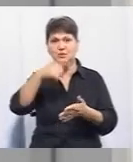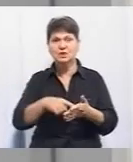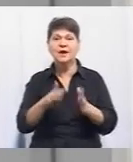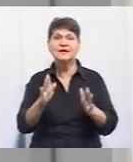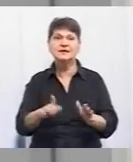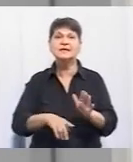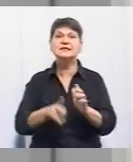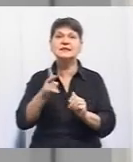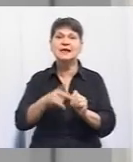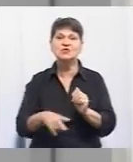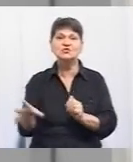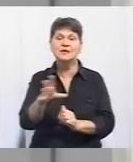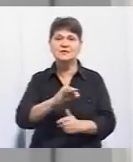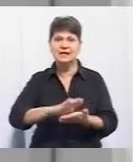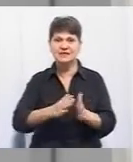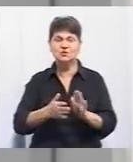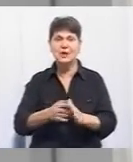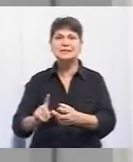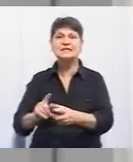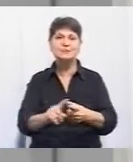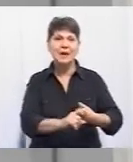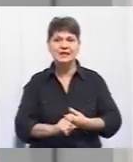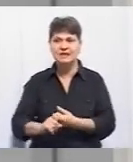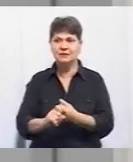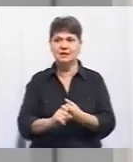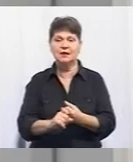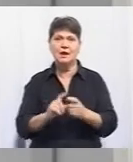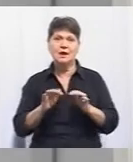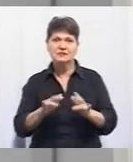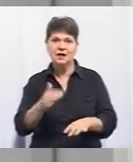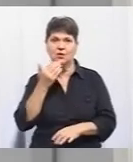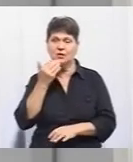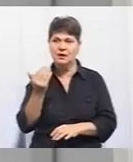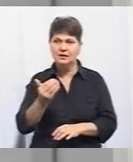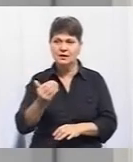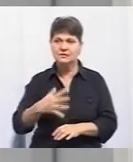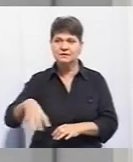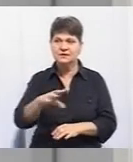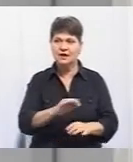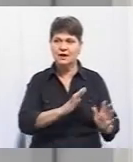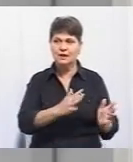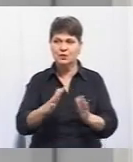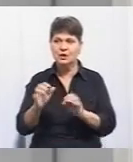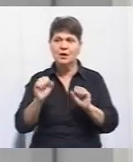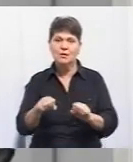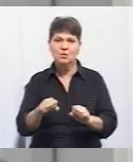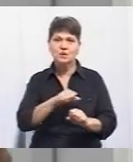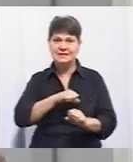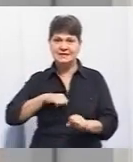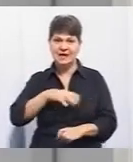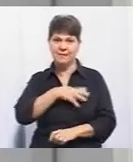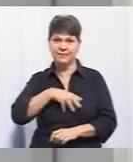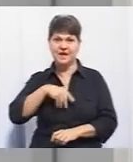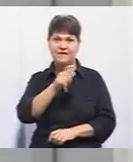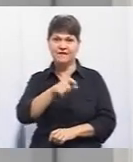закінчиться ця ситуація з пандемією, будуть проводитися освітні заходи, лекції, всілякі події, котрі можуть створювати самі ветерани